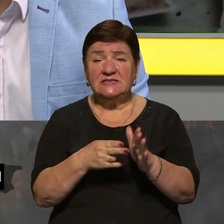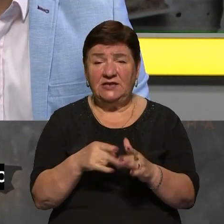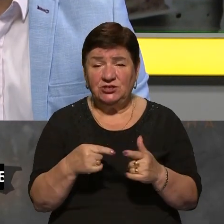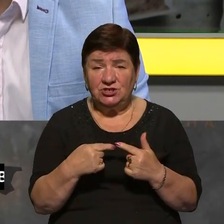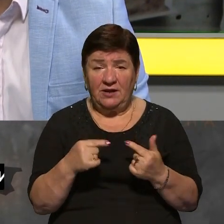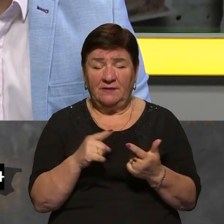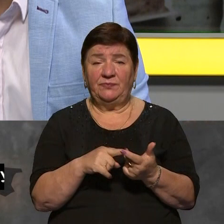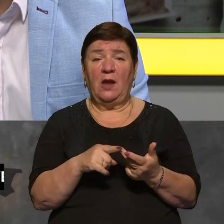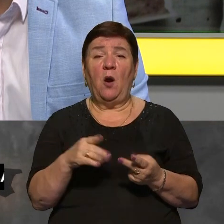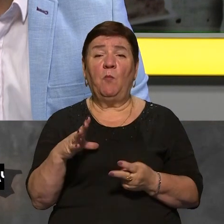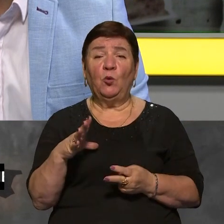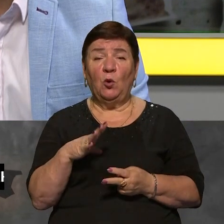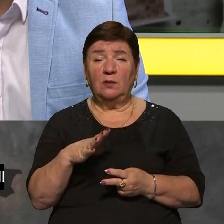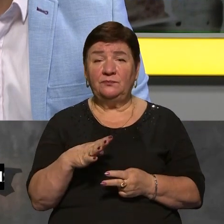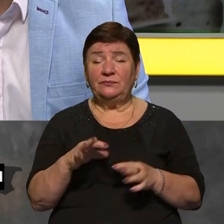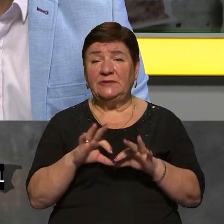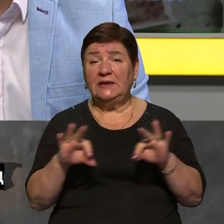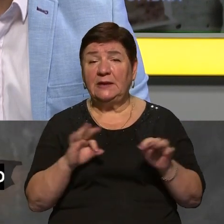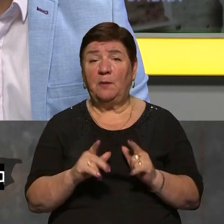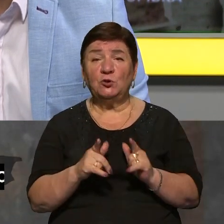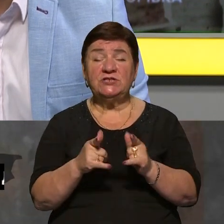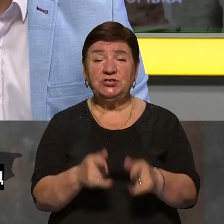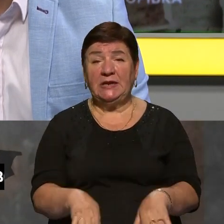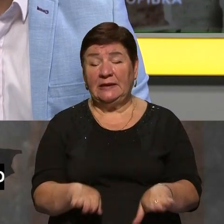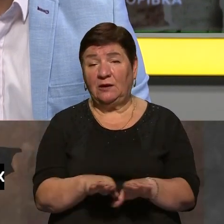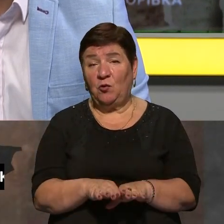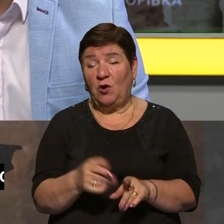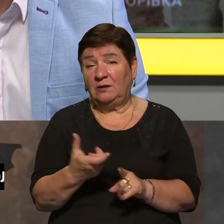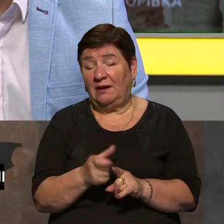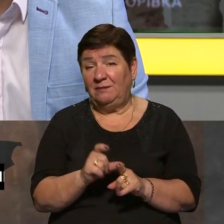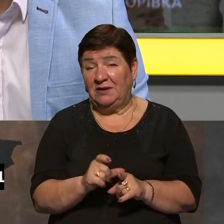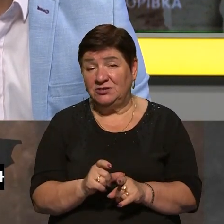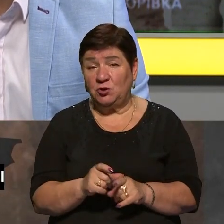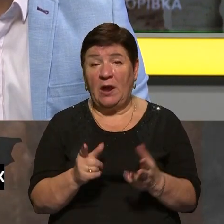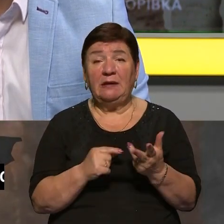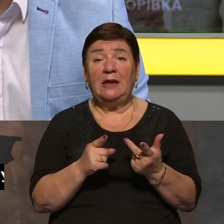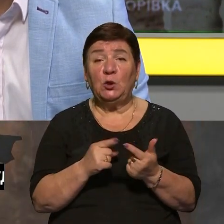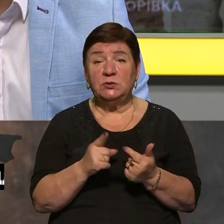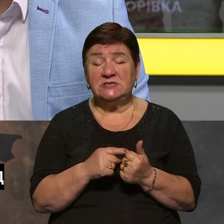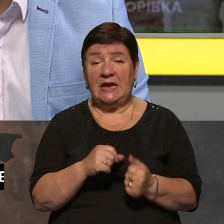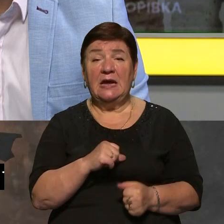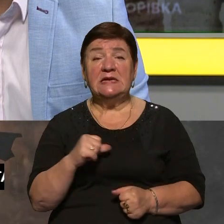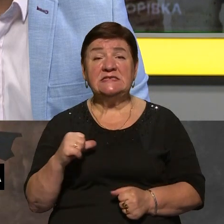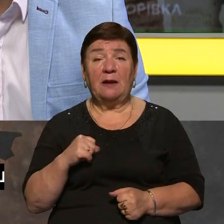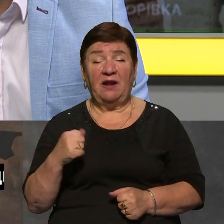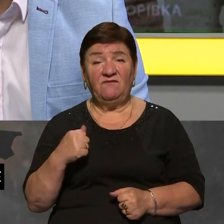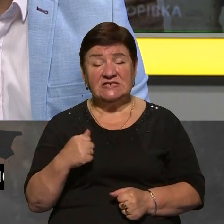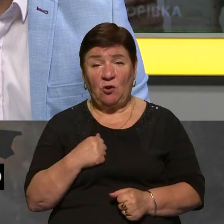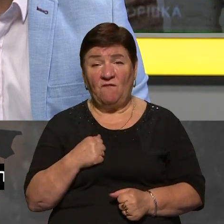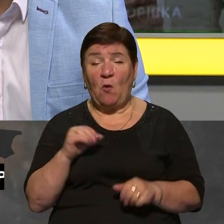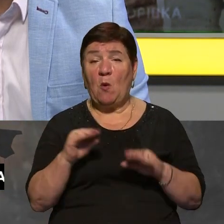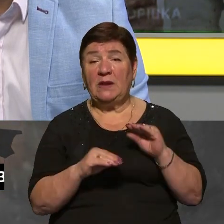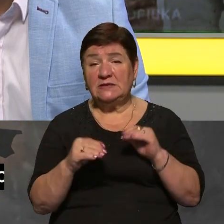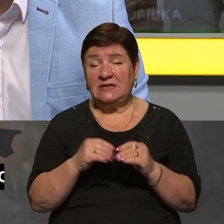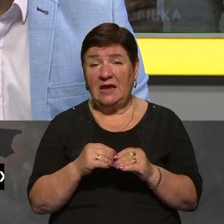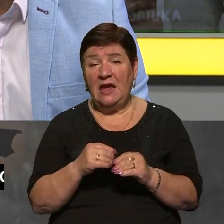була нитка постачання найбільшої кількості саме військового обладнання і